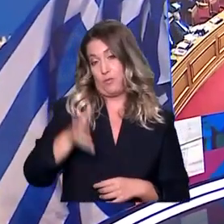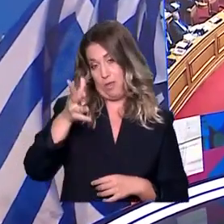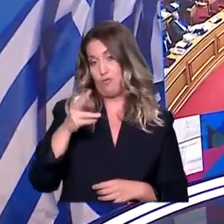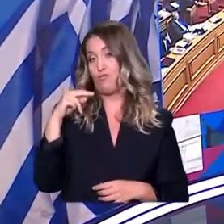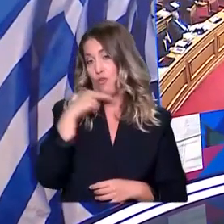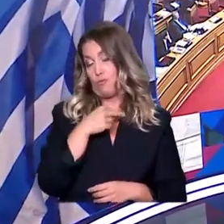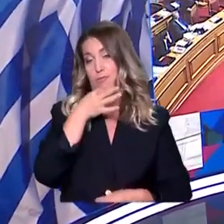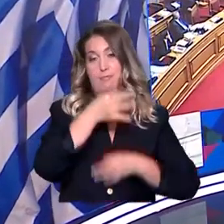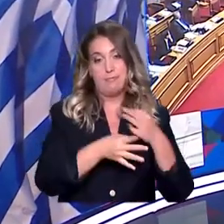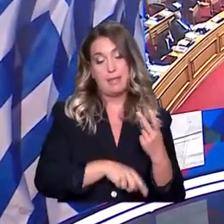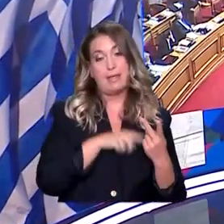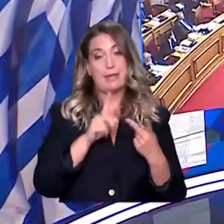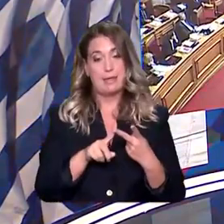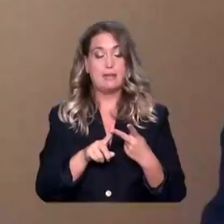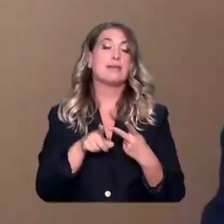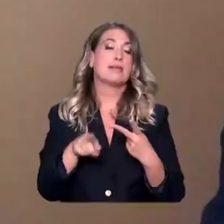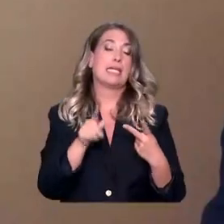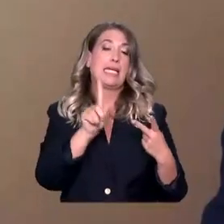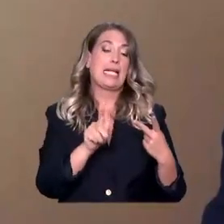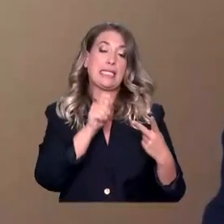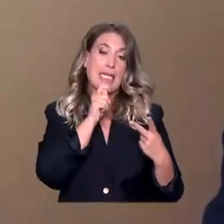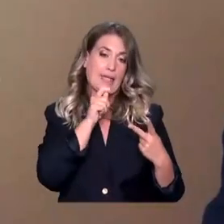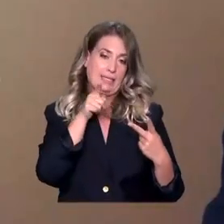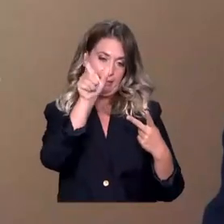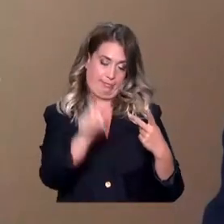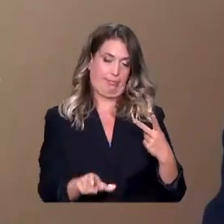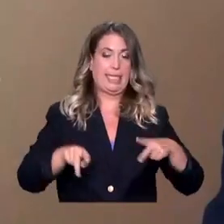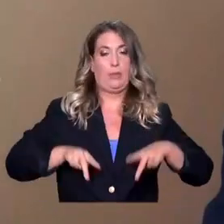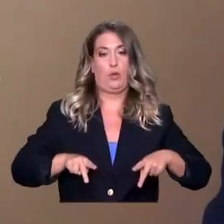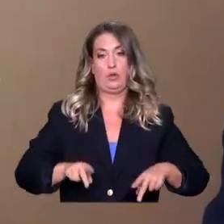την κυριακή της συνέντευξη που τον Υπουργό Υγείας, τον κύριο Άδων Γεωργιάδη. Καλησπέρα κύριε Υπουργέ.